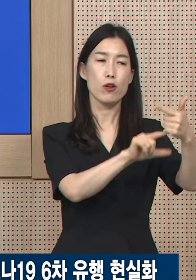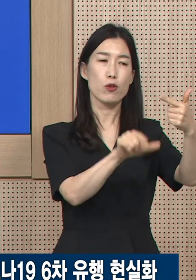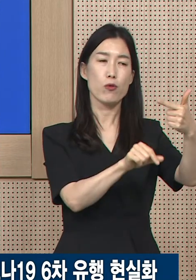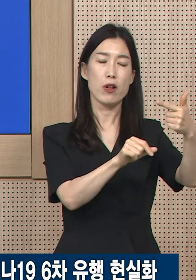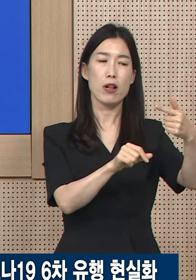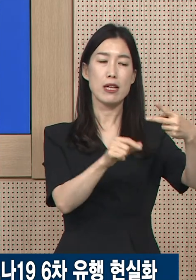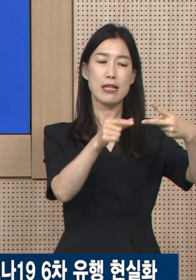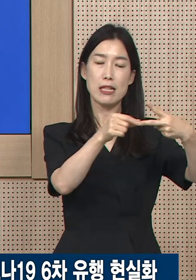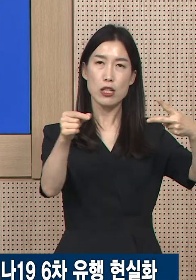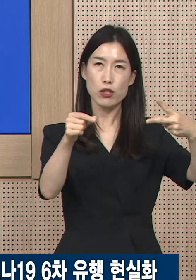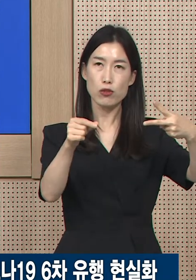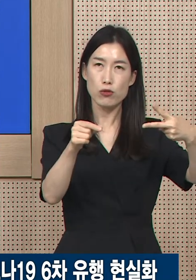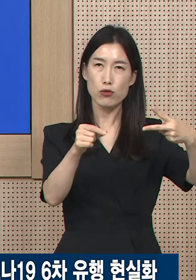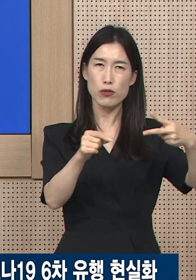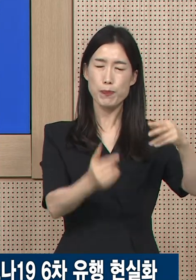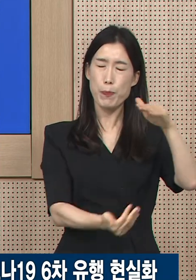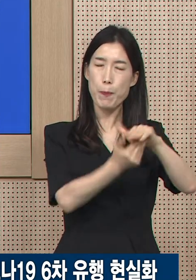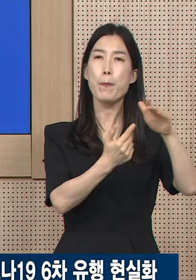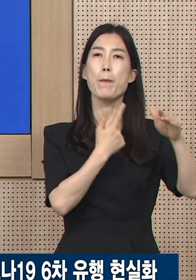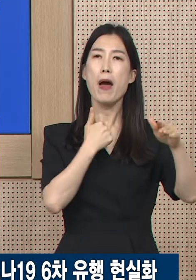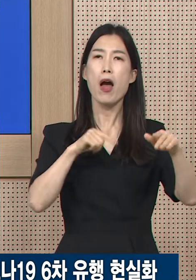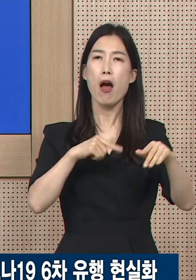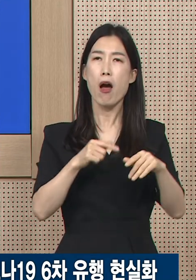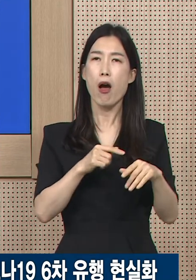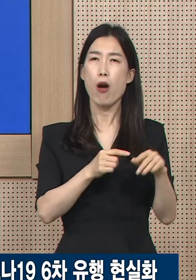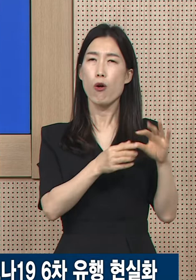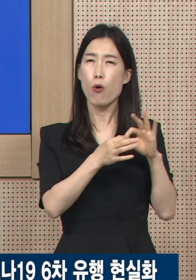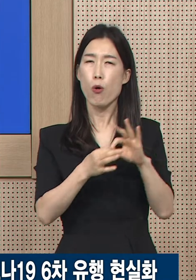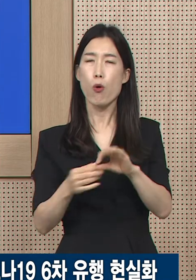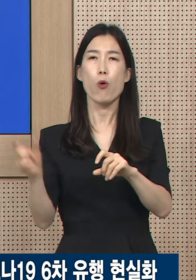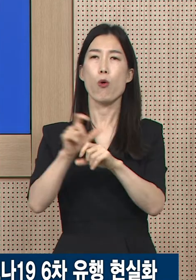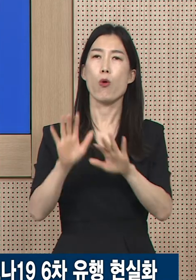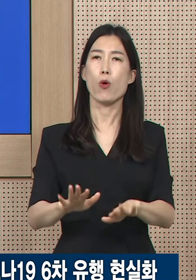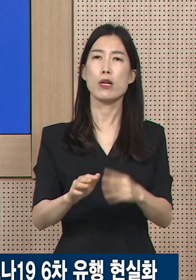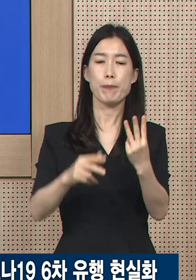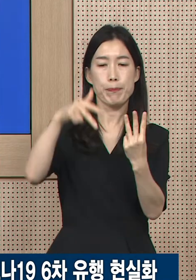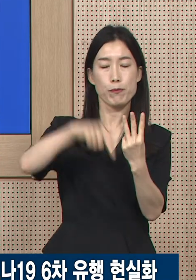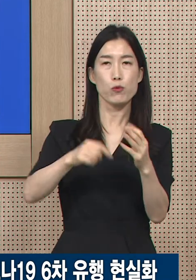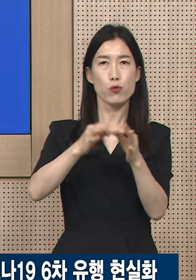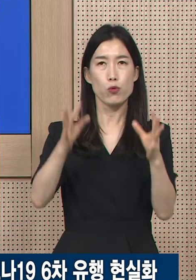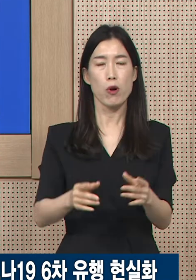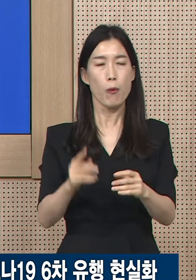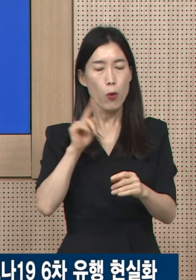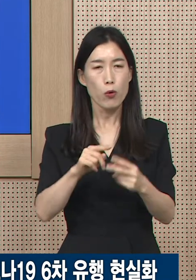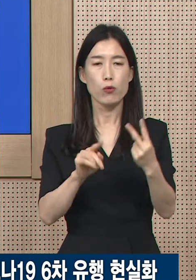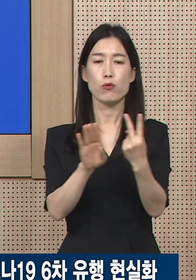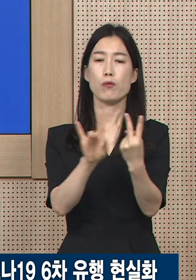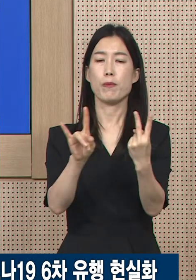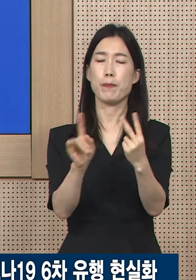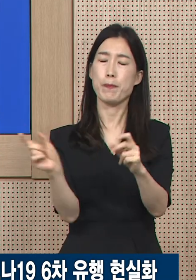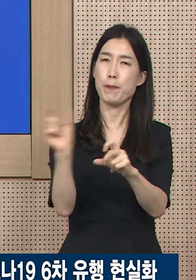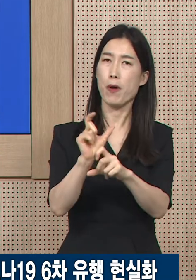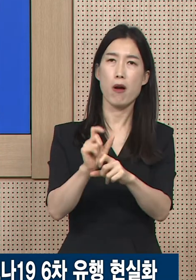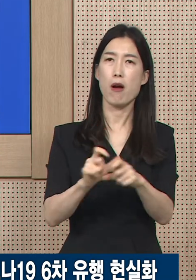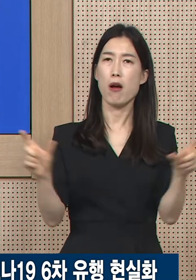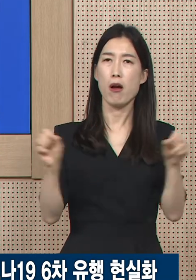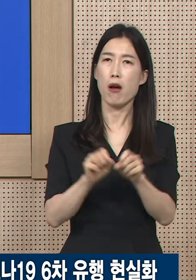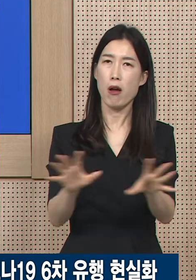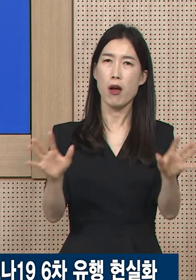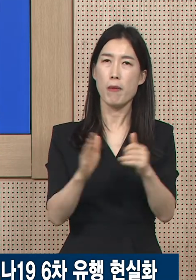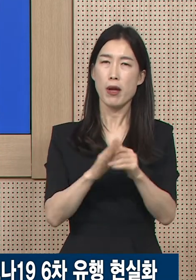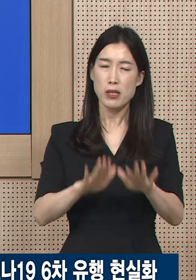이후 3주 연속 증가하였고 지난주 대비 일주일 사이에 약 2배가량 증가하는 등 코로나19 6차 유행이